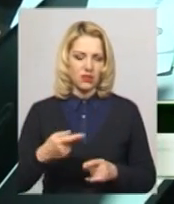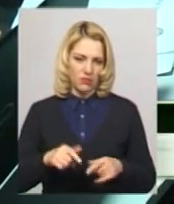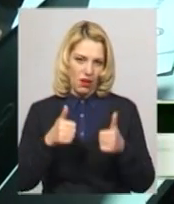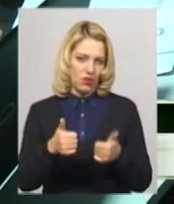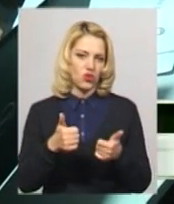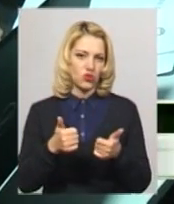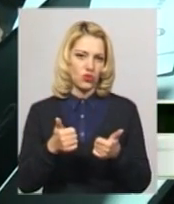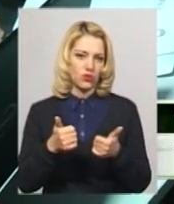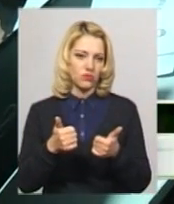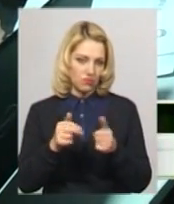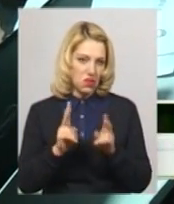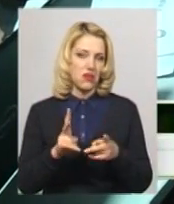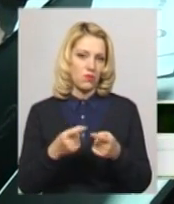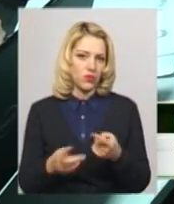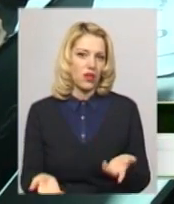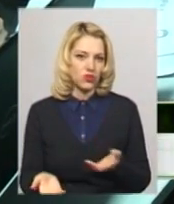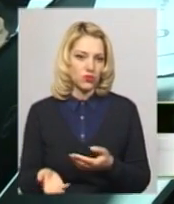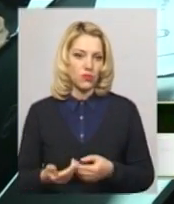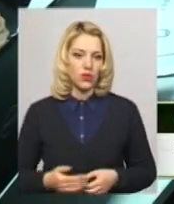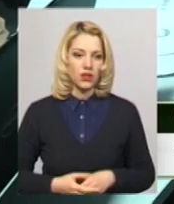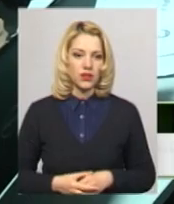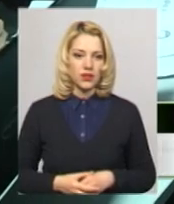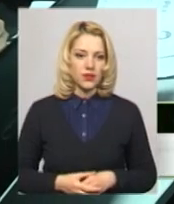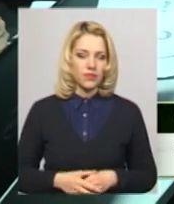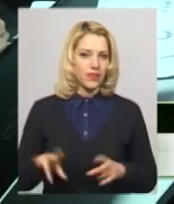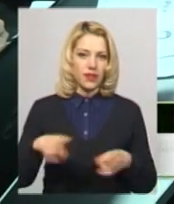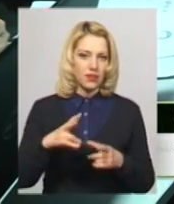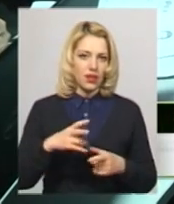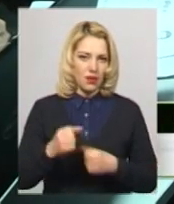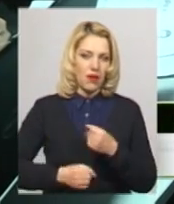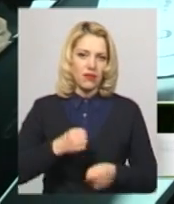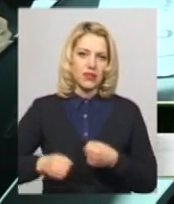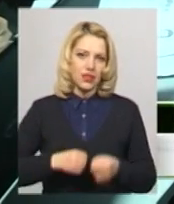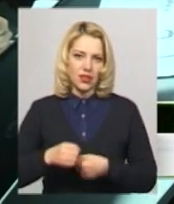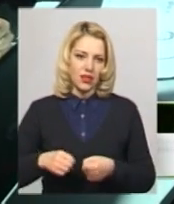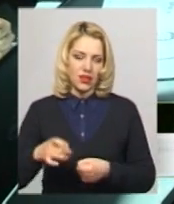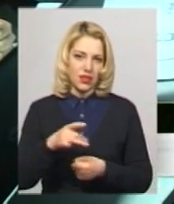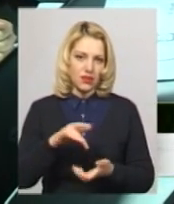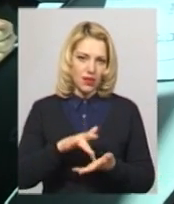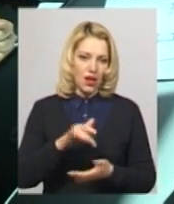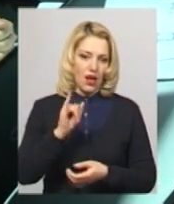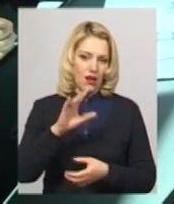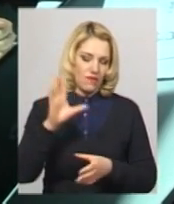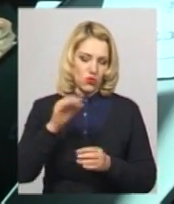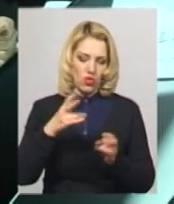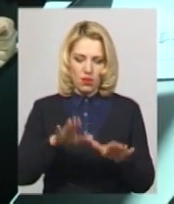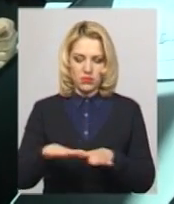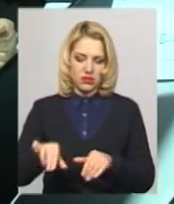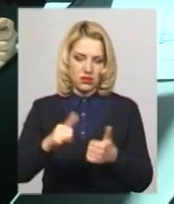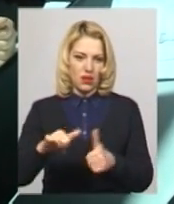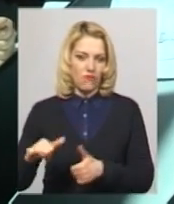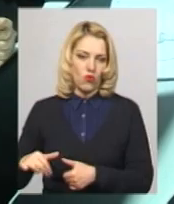а якщо, наче. Славуту не треба їхати. А на місці все, оформили